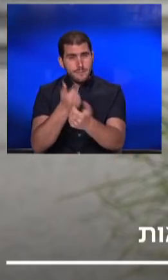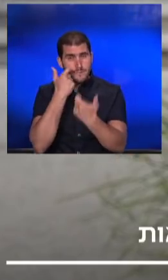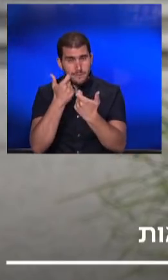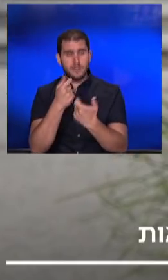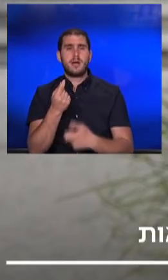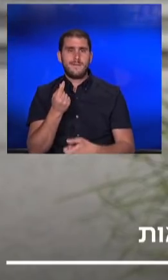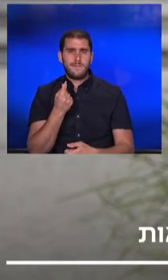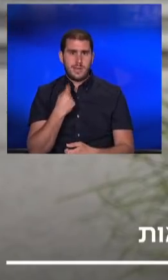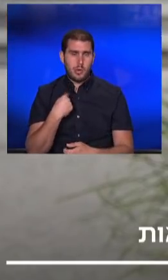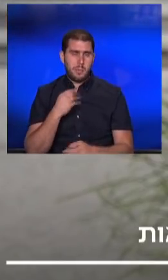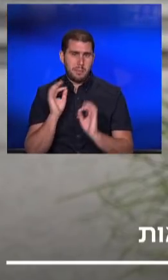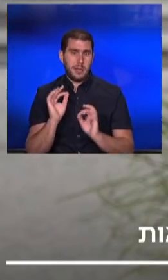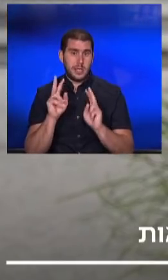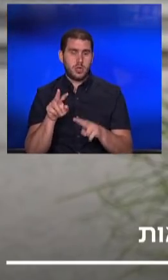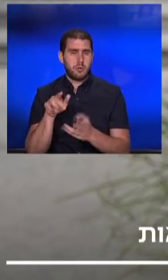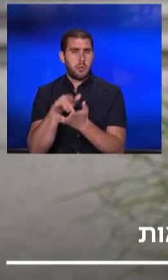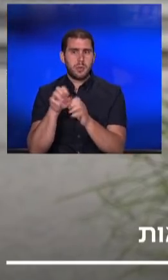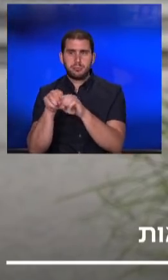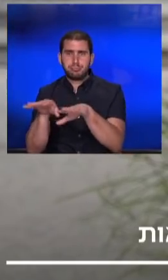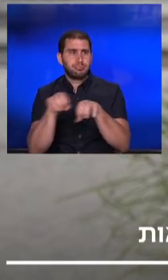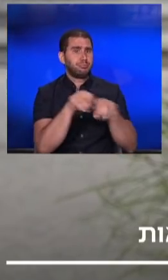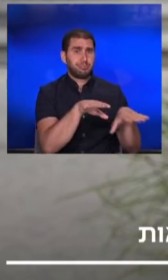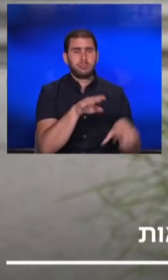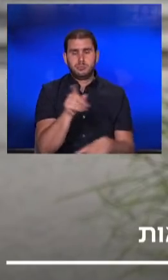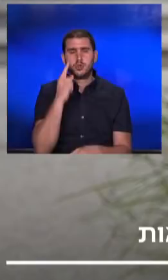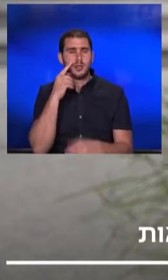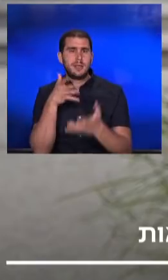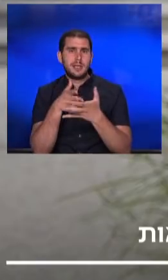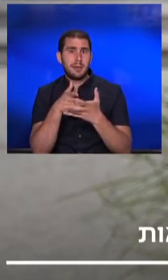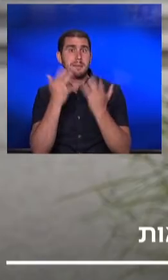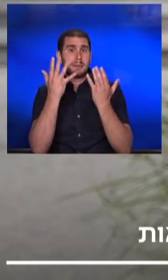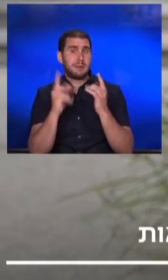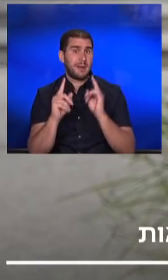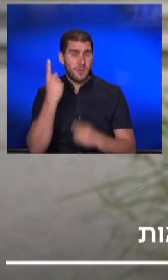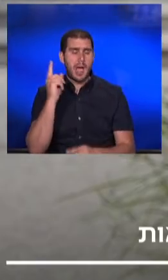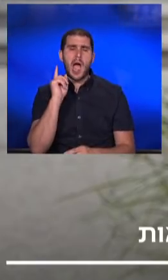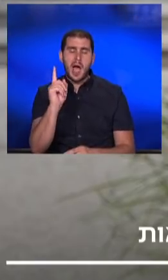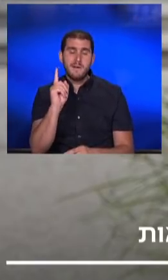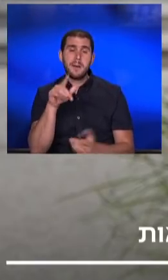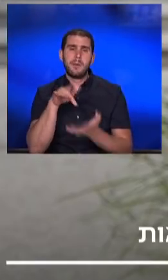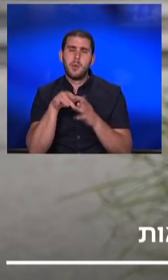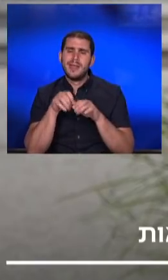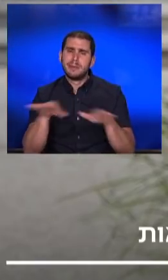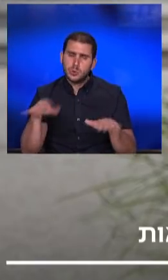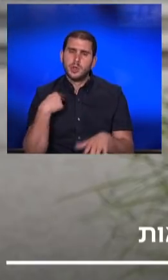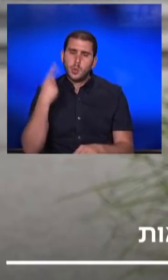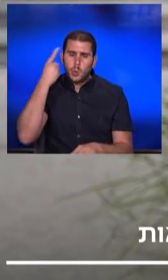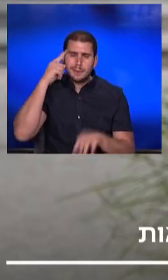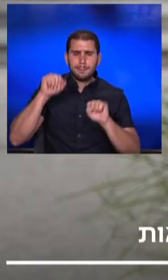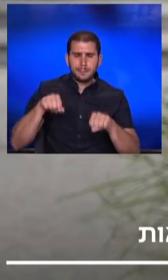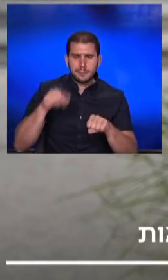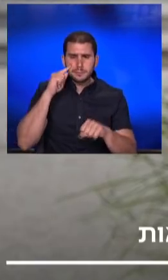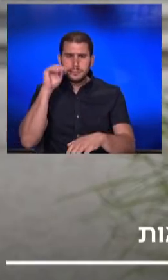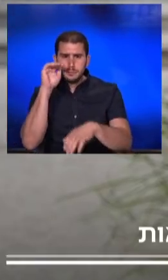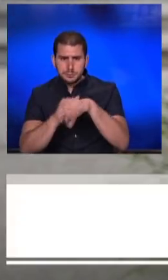בעצם ישנה מוקדי התפרצות שמתבטאים במספרים גדולים אבל הם מוקדי התפרצות שאנחנו יודעים אותם מעטרים